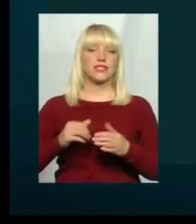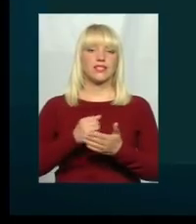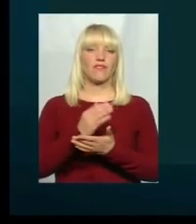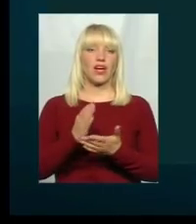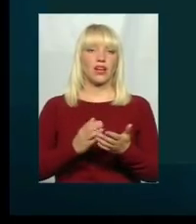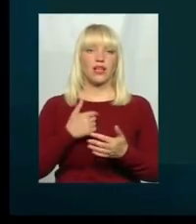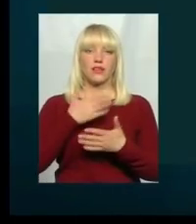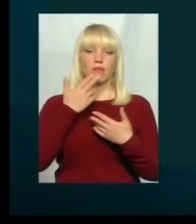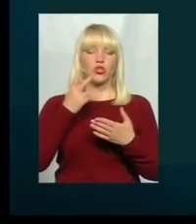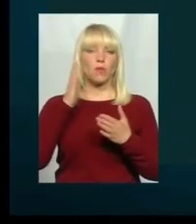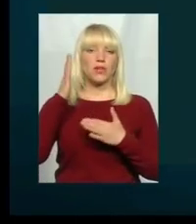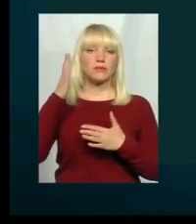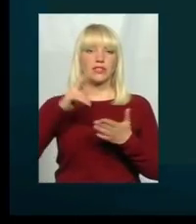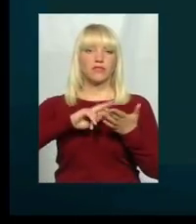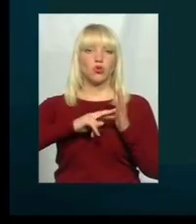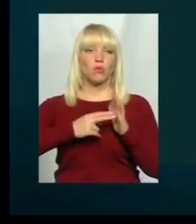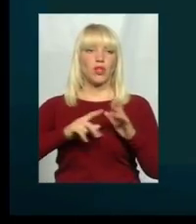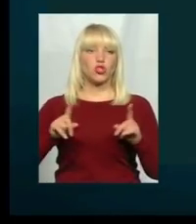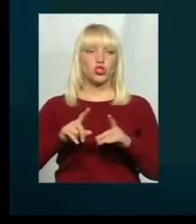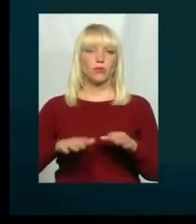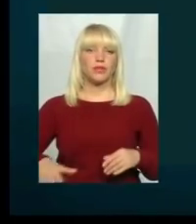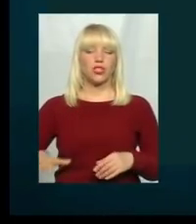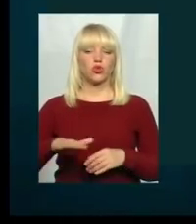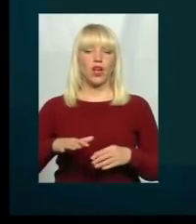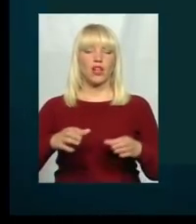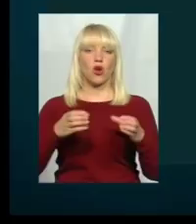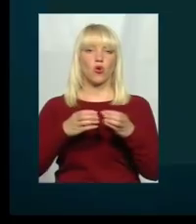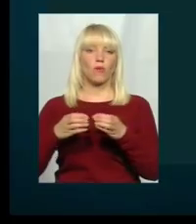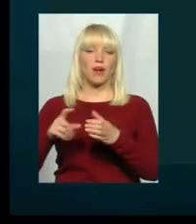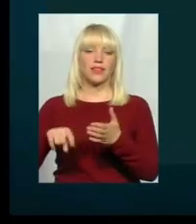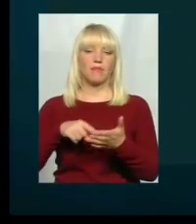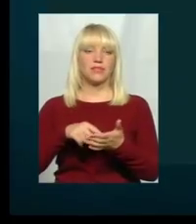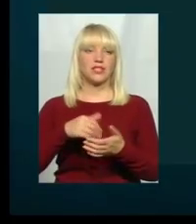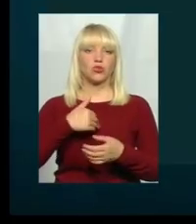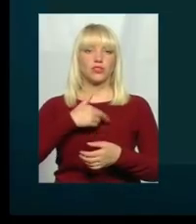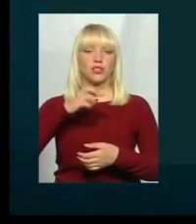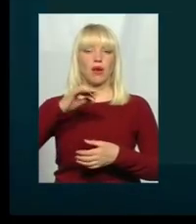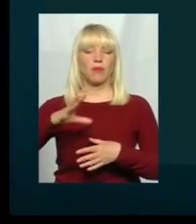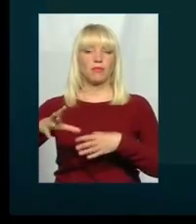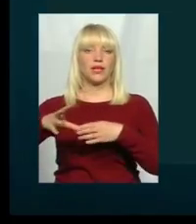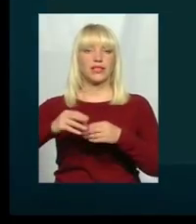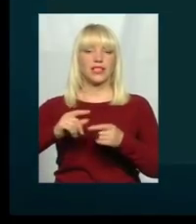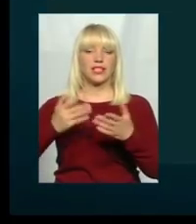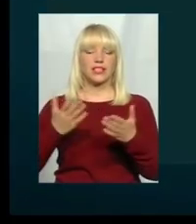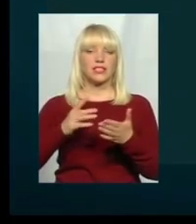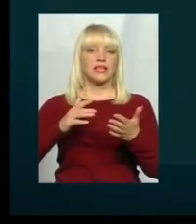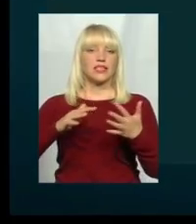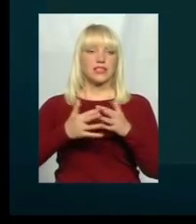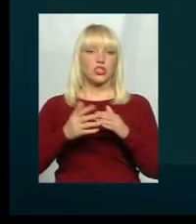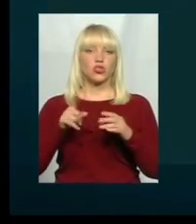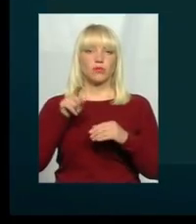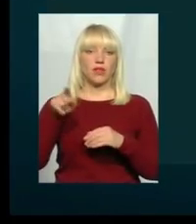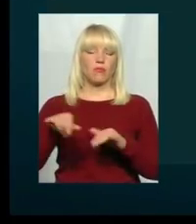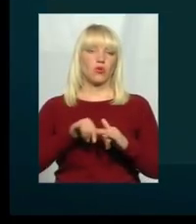перспективного плану, щоб територіальна громада міста, наприклад, прагнула приєднати якийсь населений пункт, щоб там розвивати